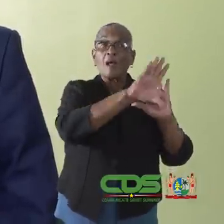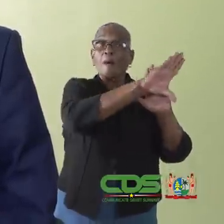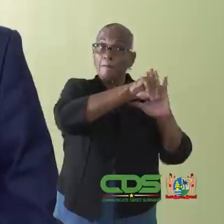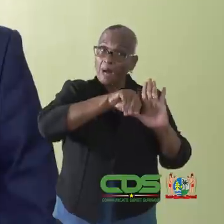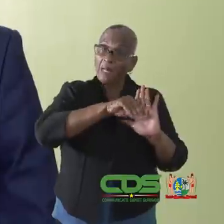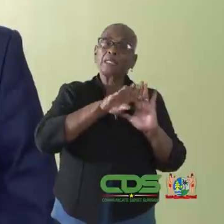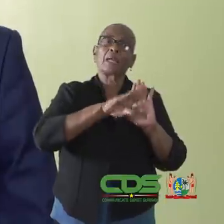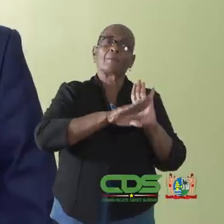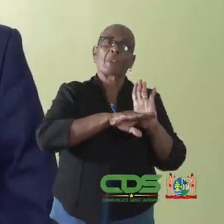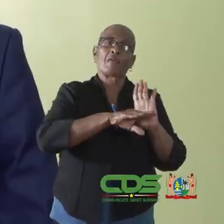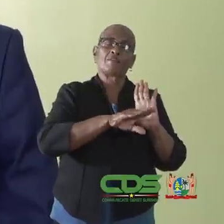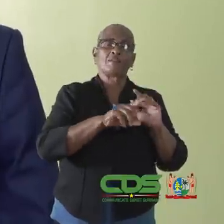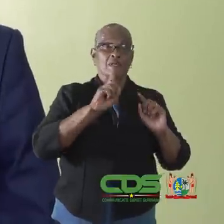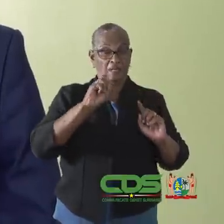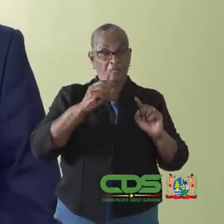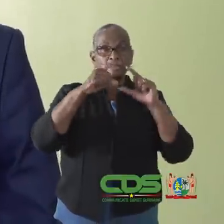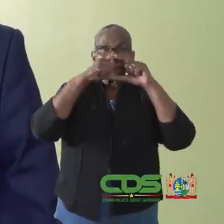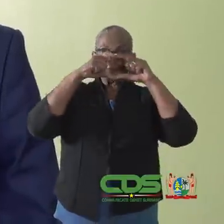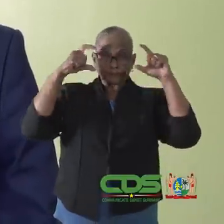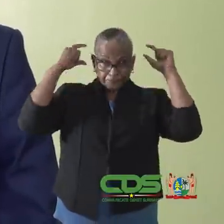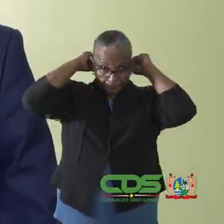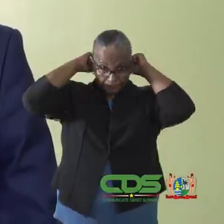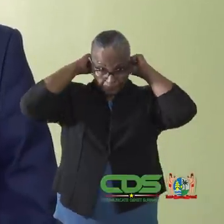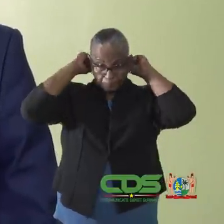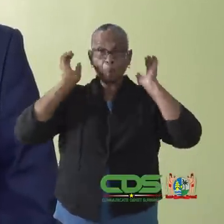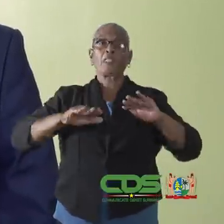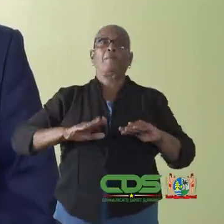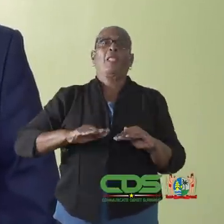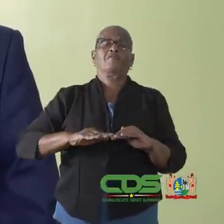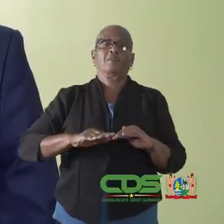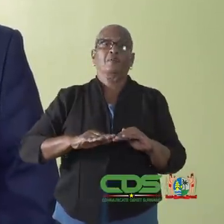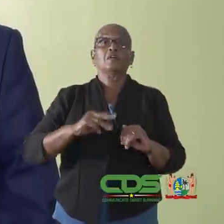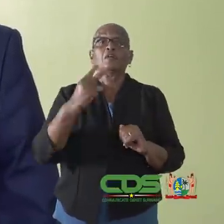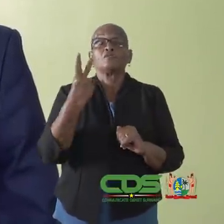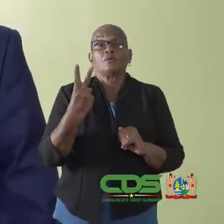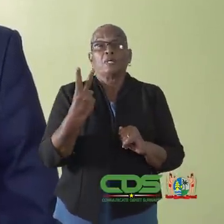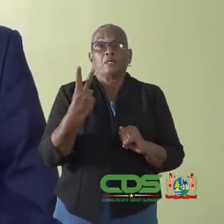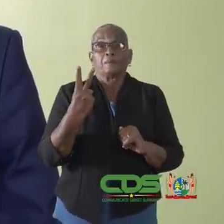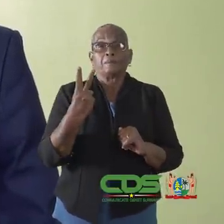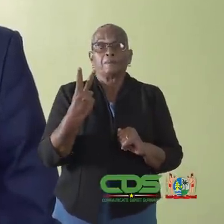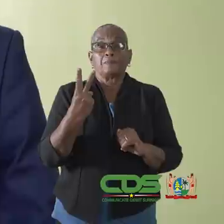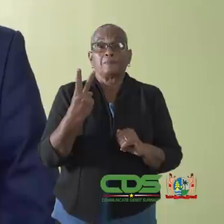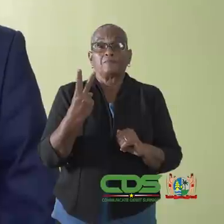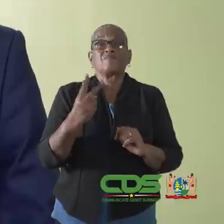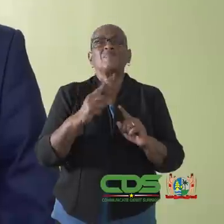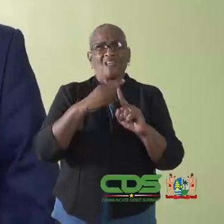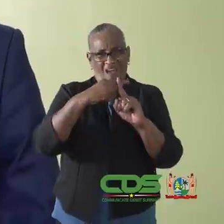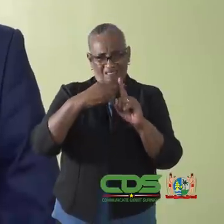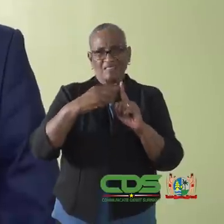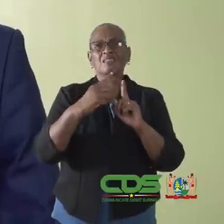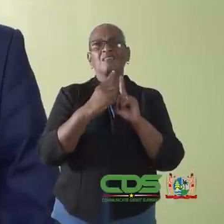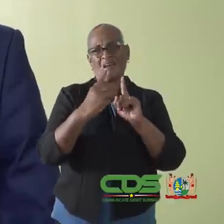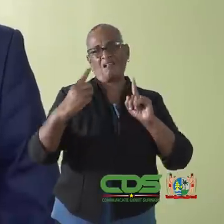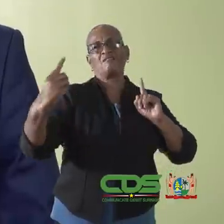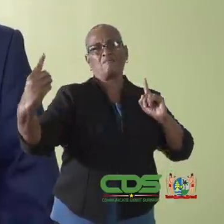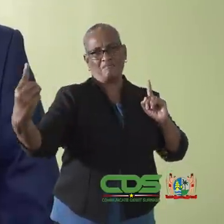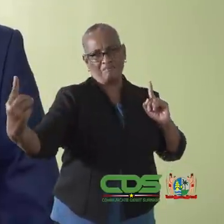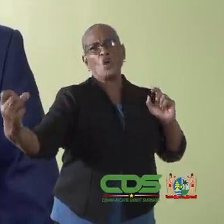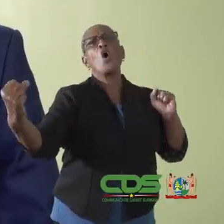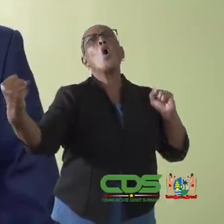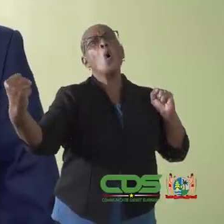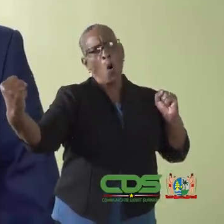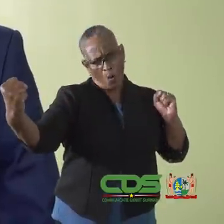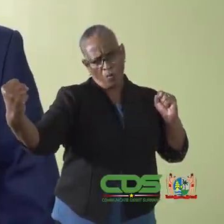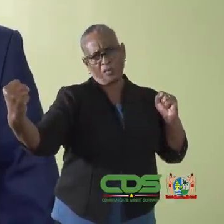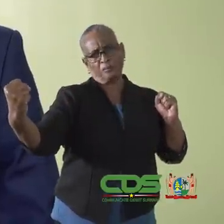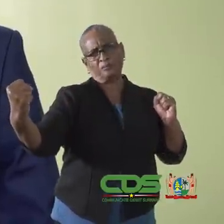blijven van kracht. 1. Draag uw mond- neusbedekking. 2. Neem de 1,5